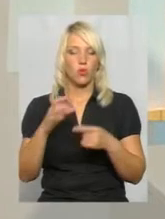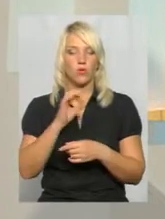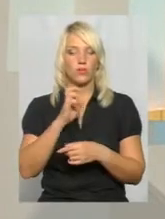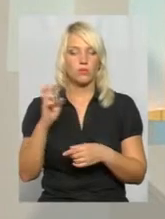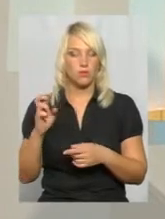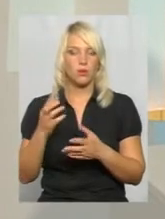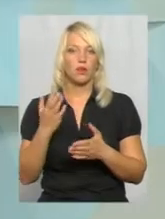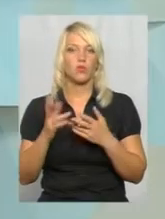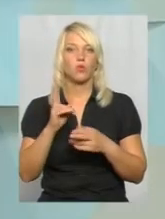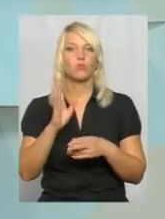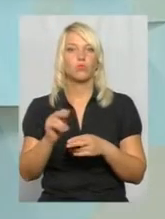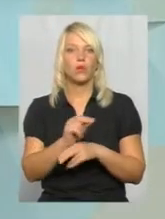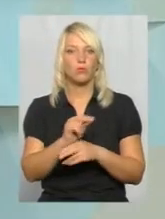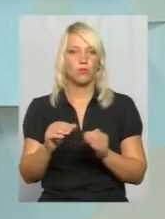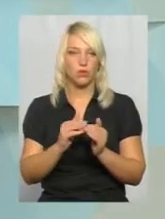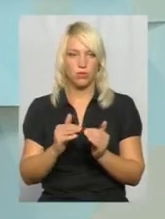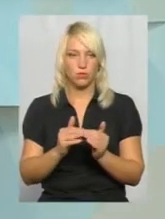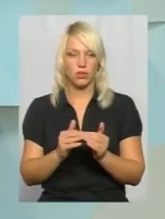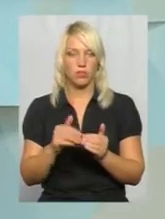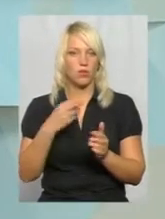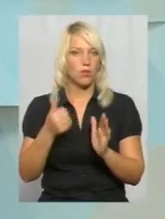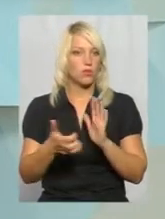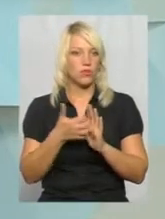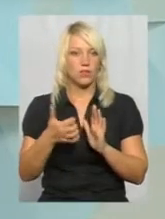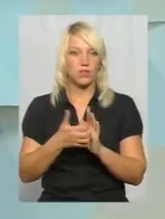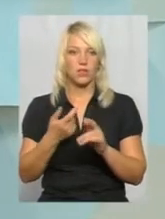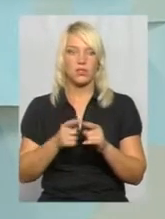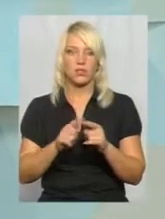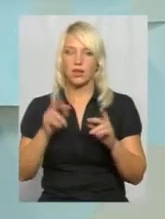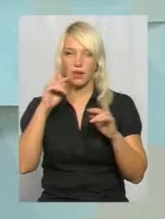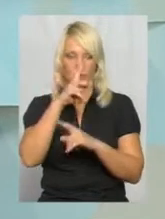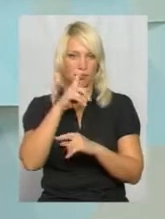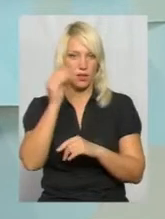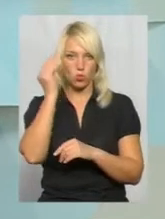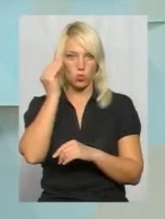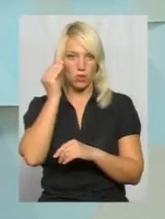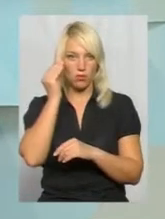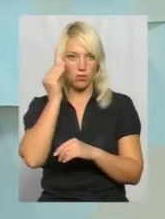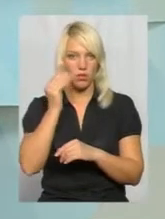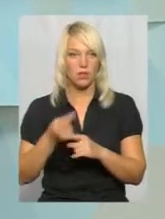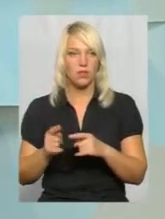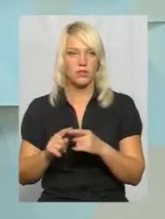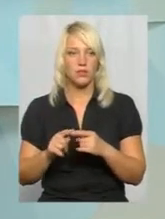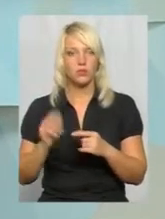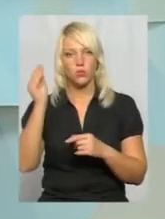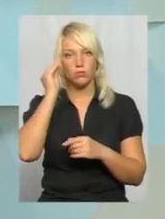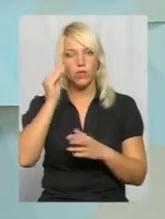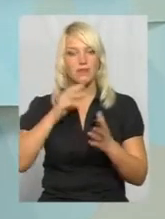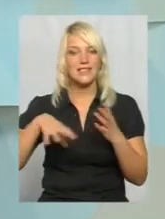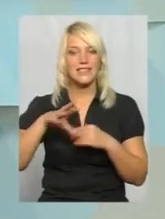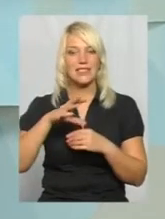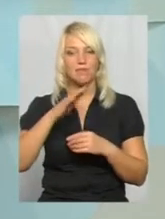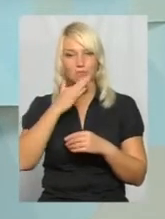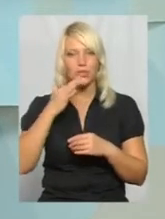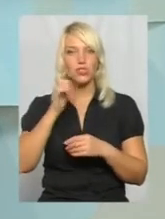нас не вистачить коштів і так далі. Це досить така хибна думка, а це є думка більшості мешканців